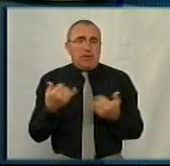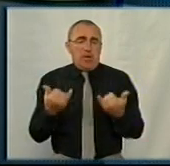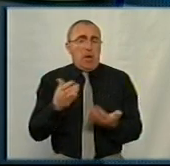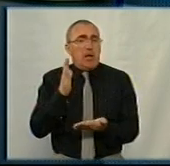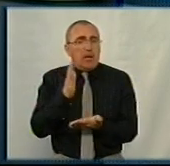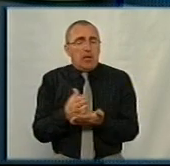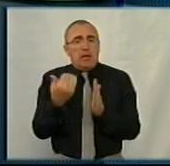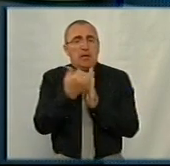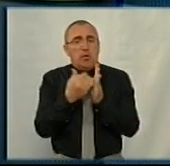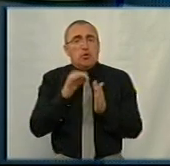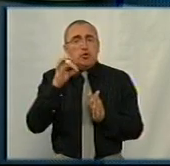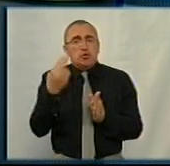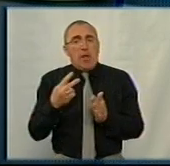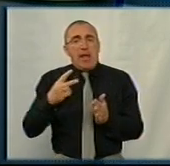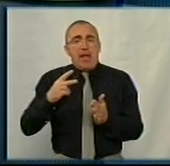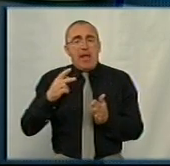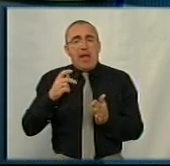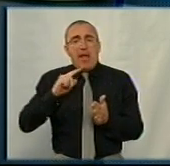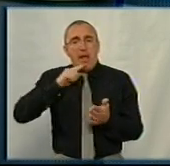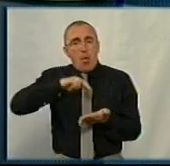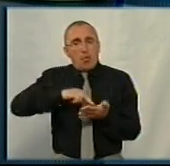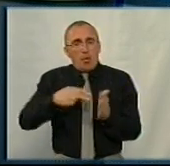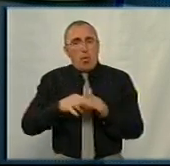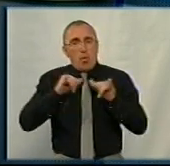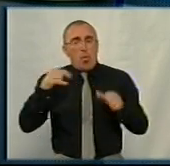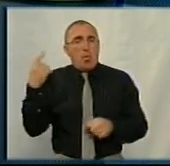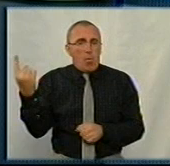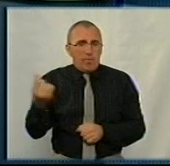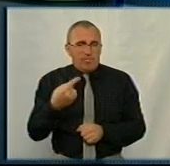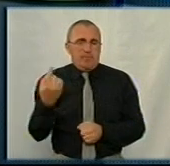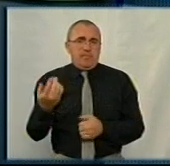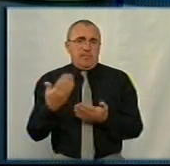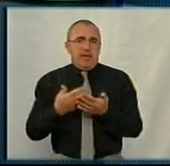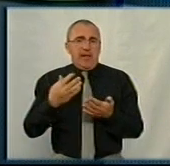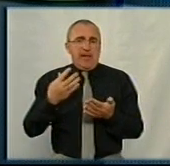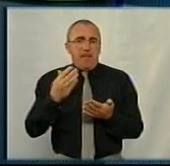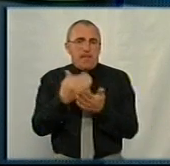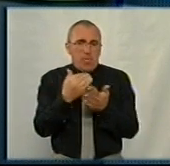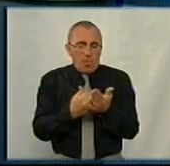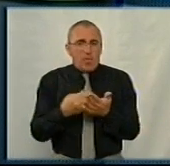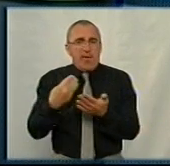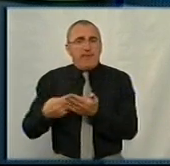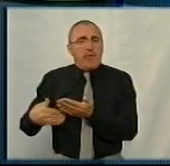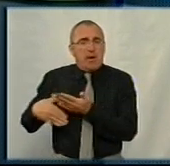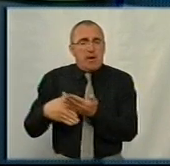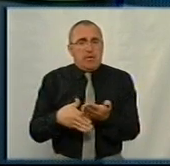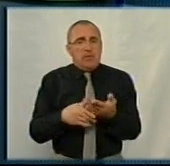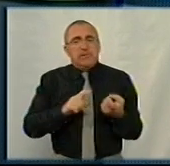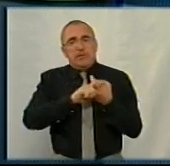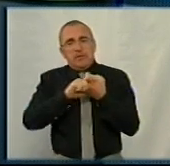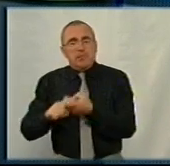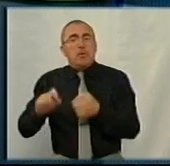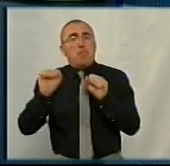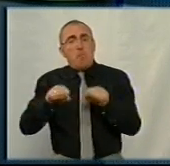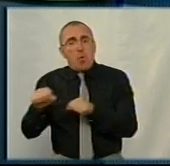існує програма соціально-економічного розвитку області. У нас є окремі інші національні програми, які фінансуються в зв'язку з